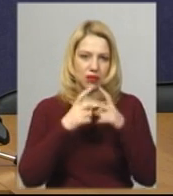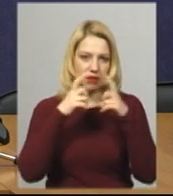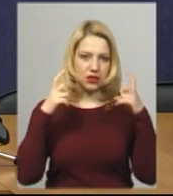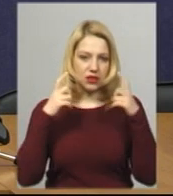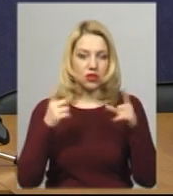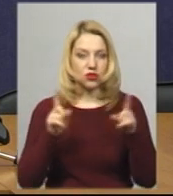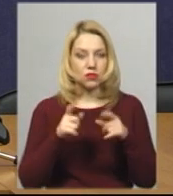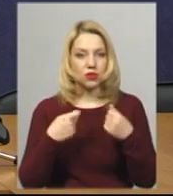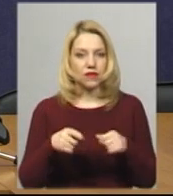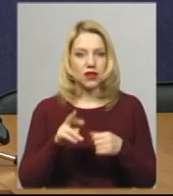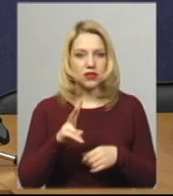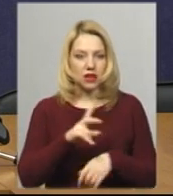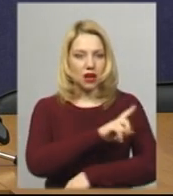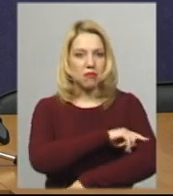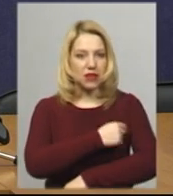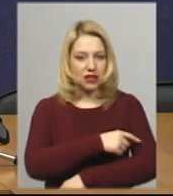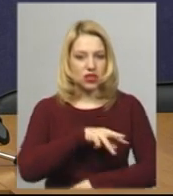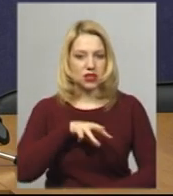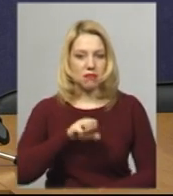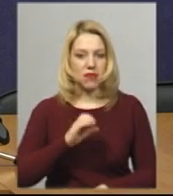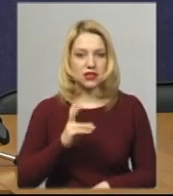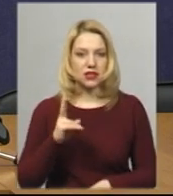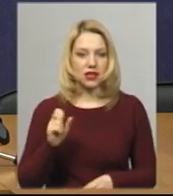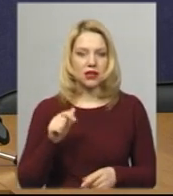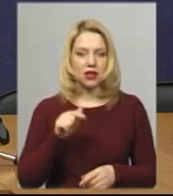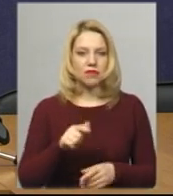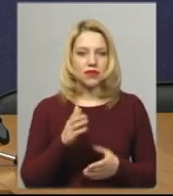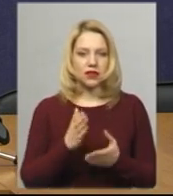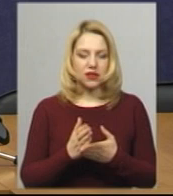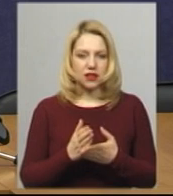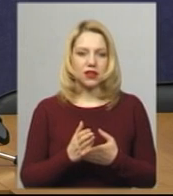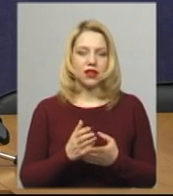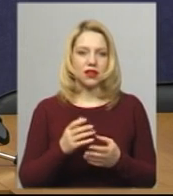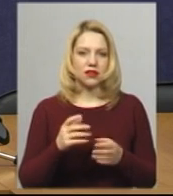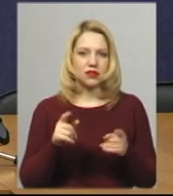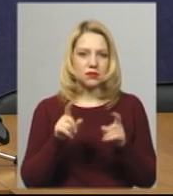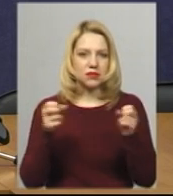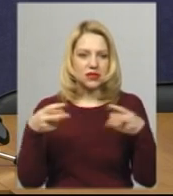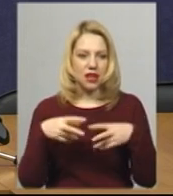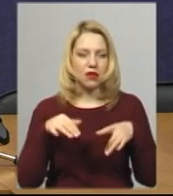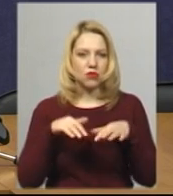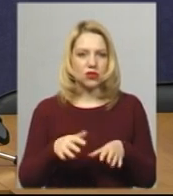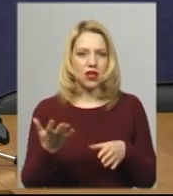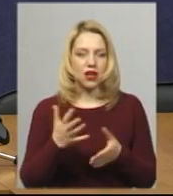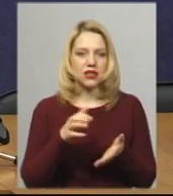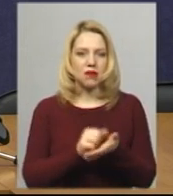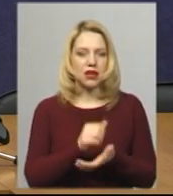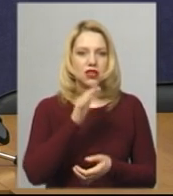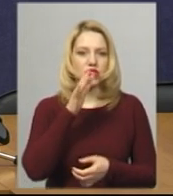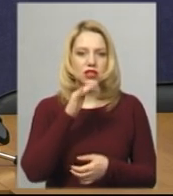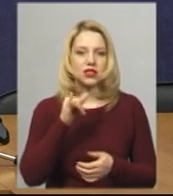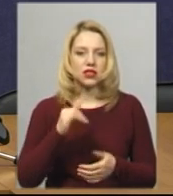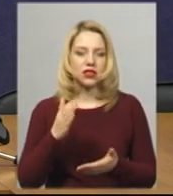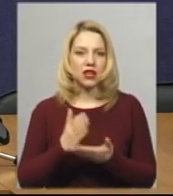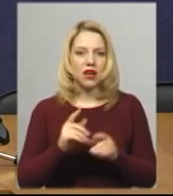щоб вони реалізовувалися як медичні маски, там є, по-перше, і певна процедура, яка займає час, і, по-друге, є